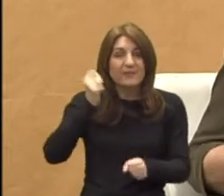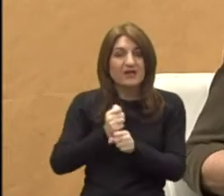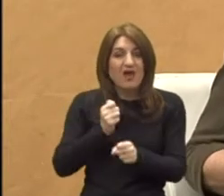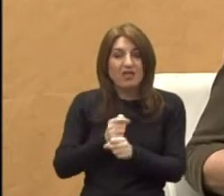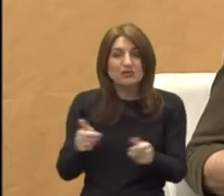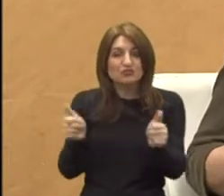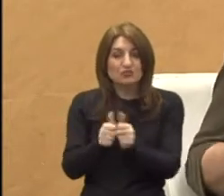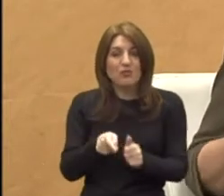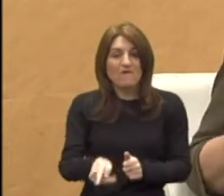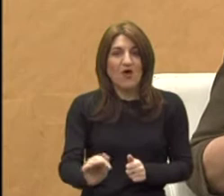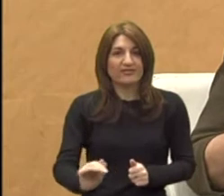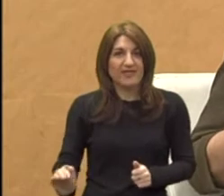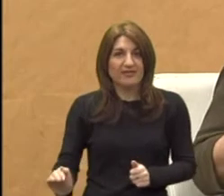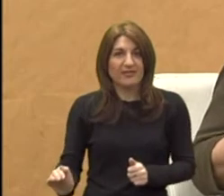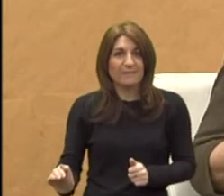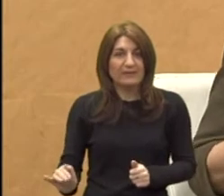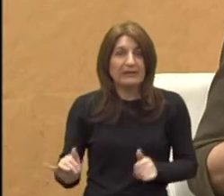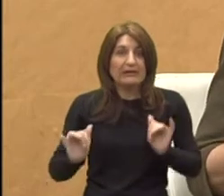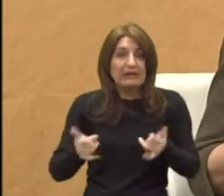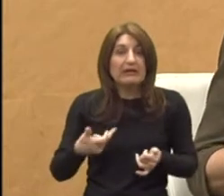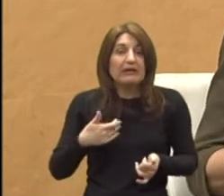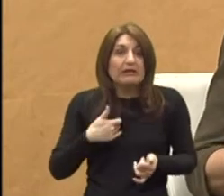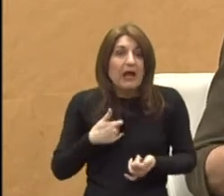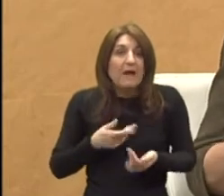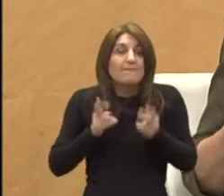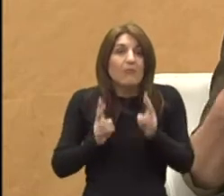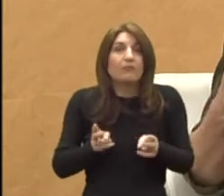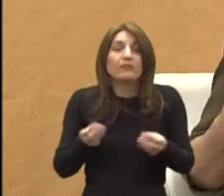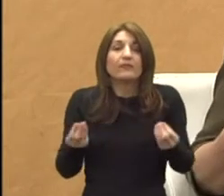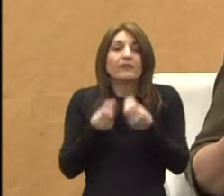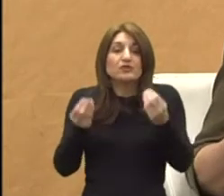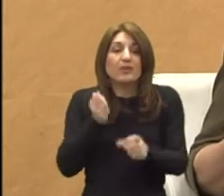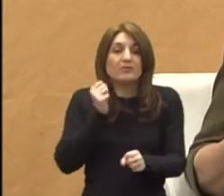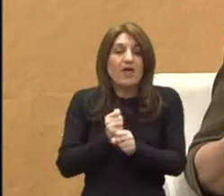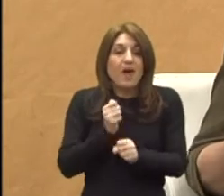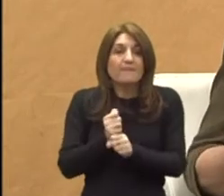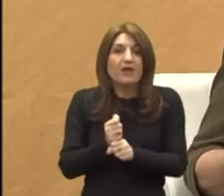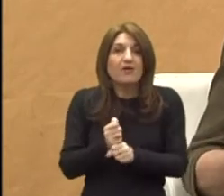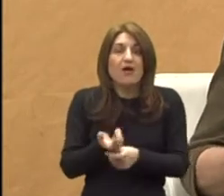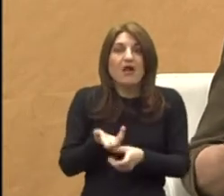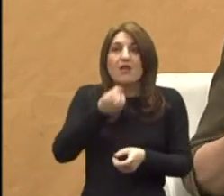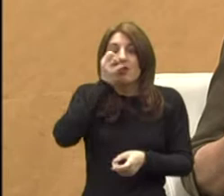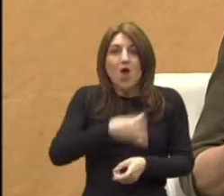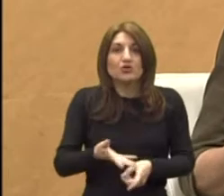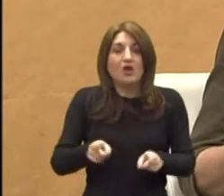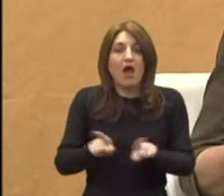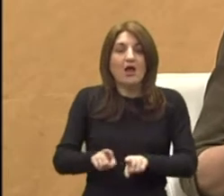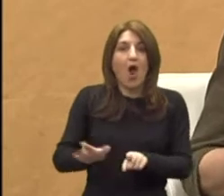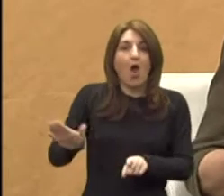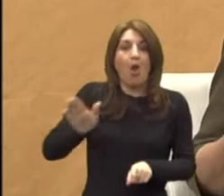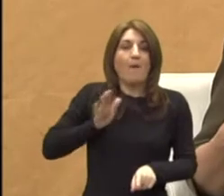pravilno postupati, da li neću napraviti nešto što će biti za to djete opasno. Dovesti ga u